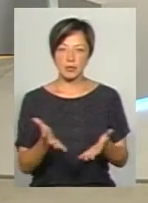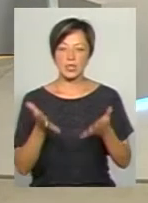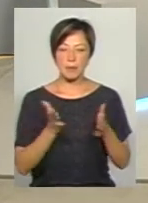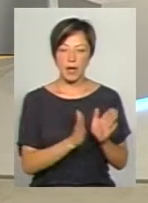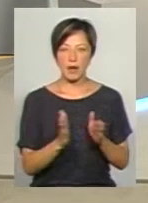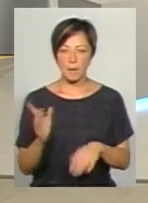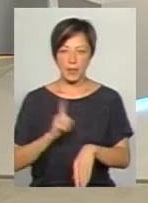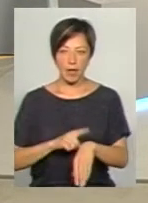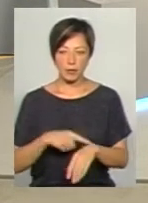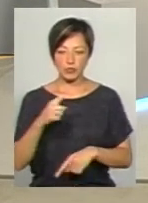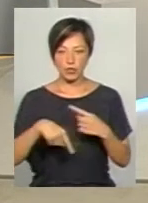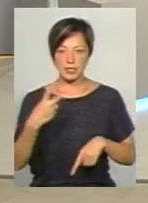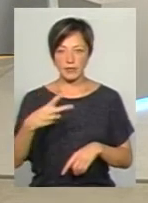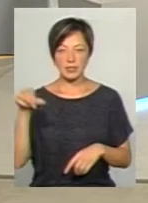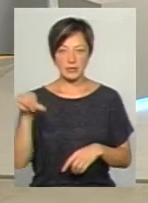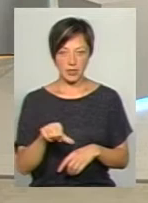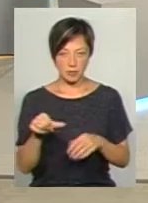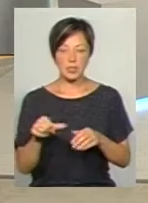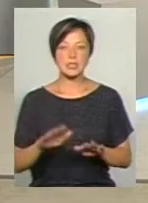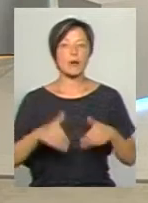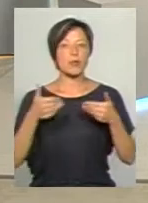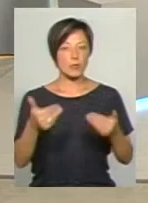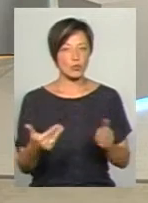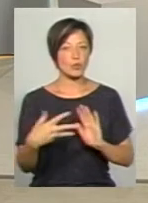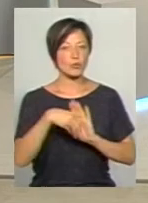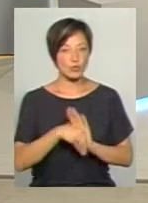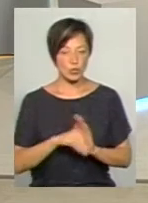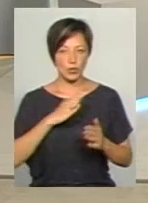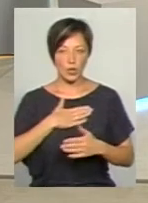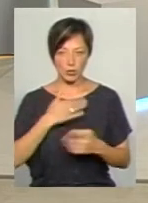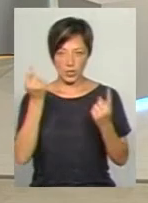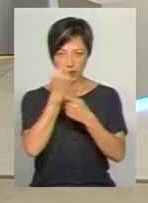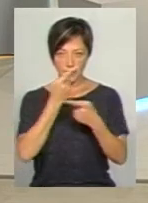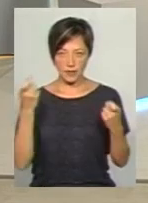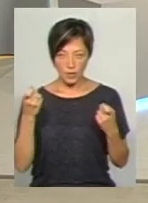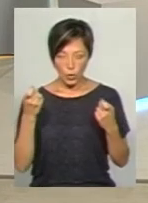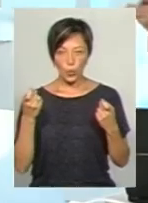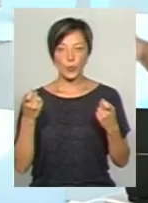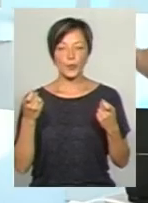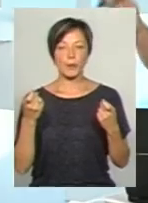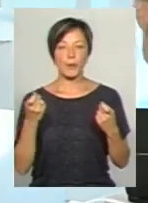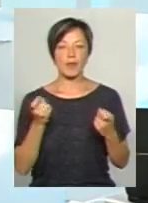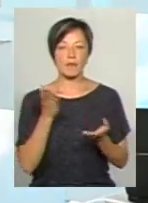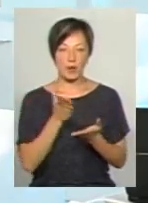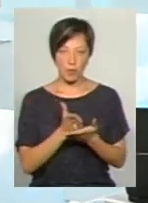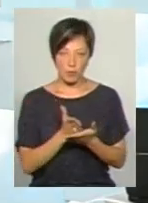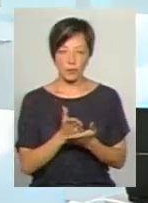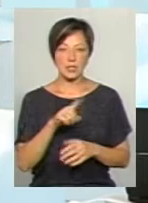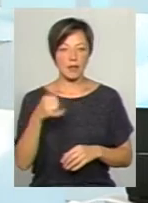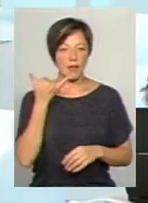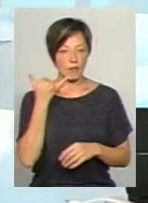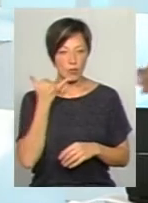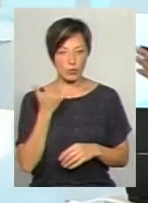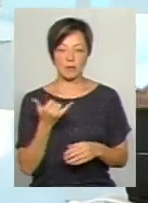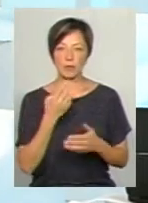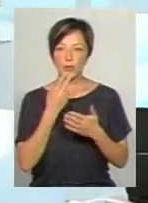і таймінг. Через 20 хвилин ми запропонуємо вам долучитись до нашого ефіру, у прямого ефіру за телефонами.